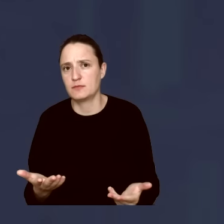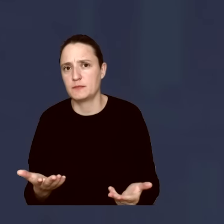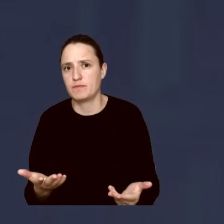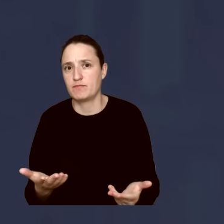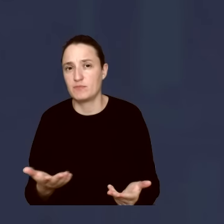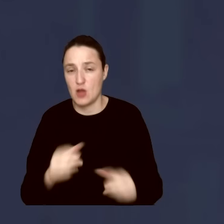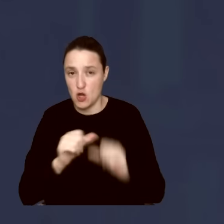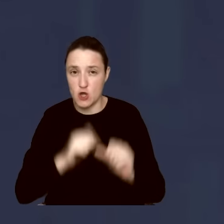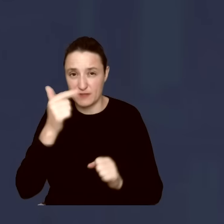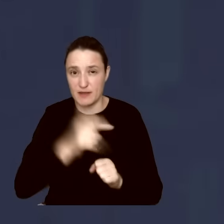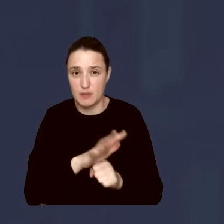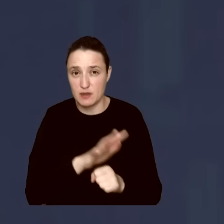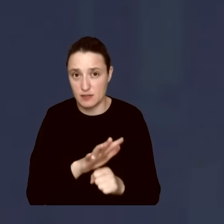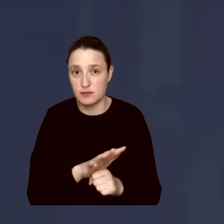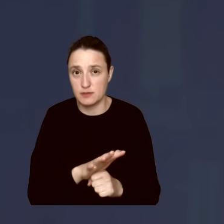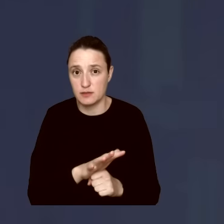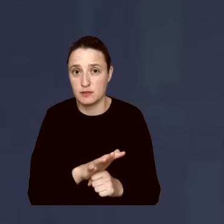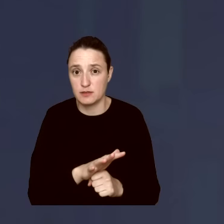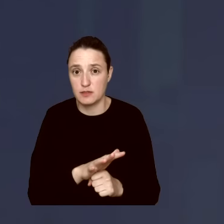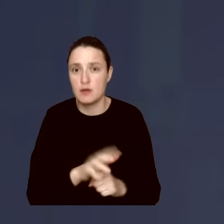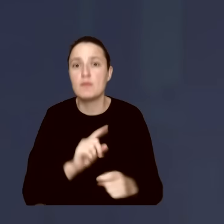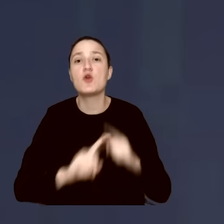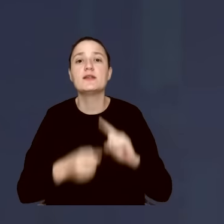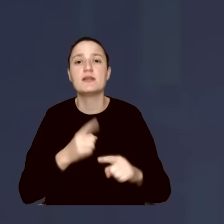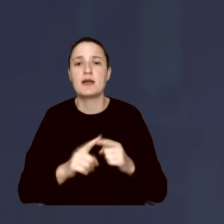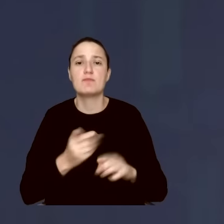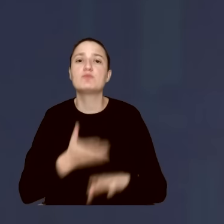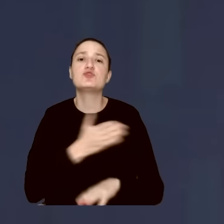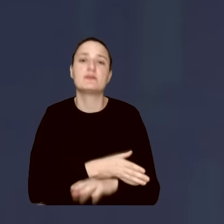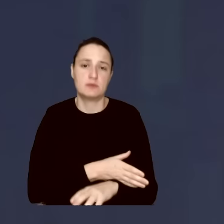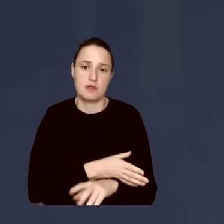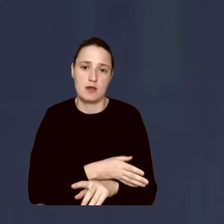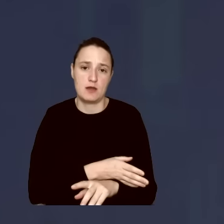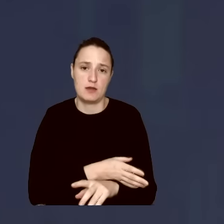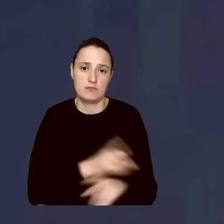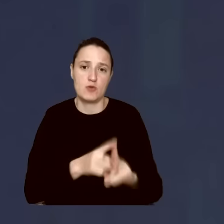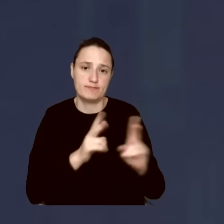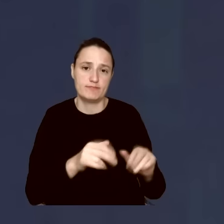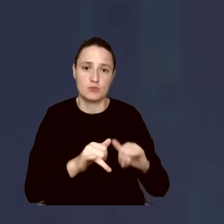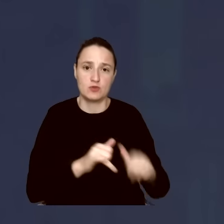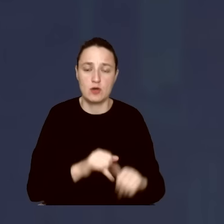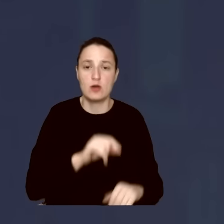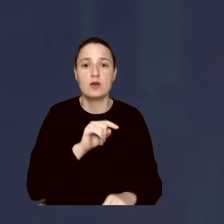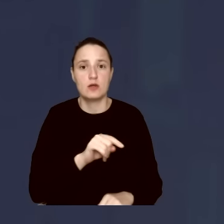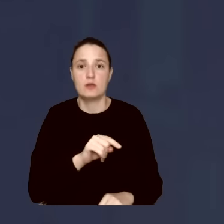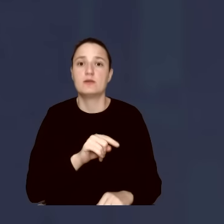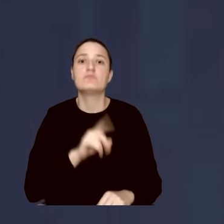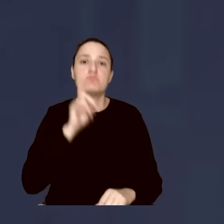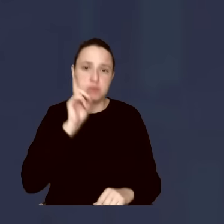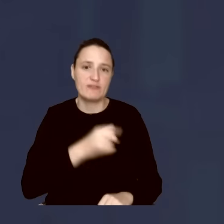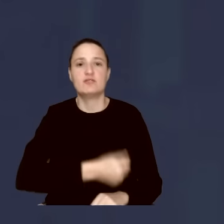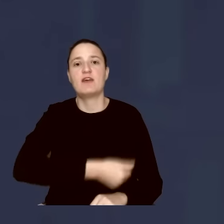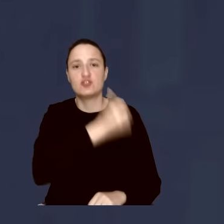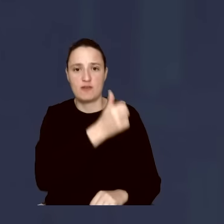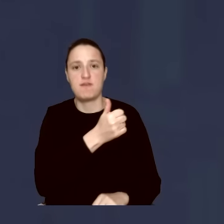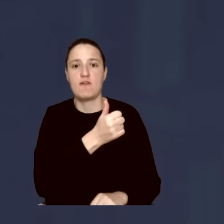2015. Ta polityka poprzedniej, w mojej opinii, prawdziwej szefowej Donalda Tuska, czyli